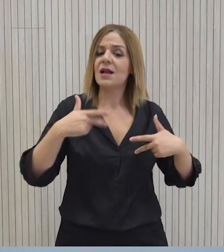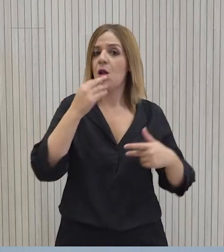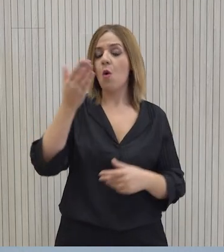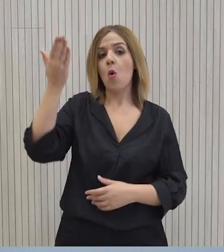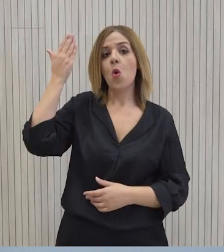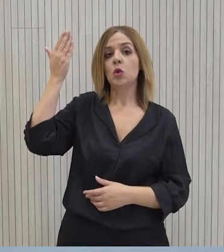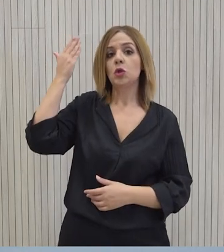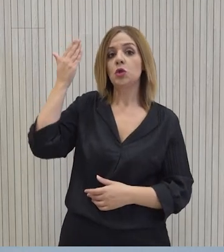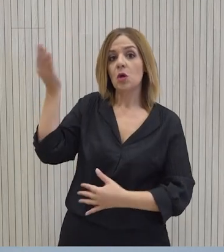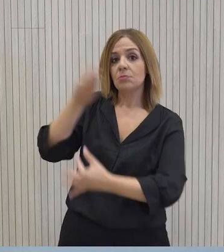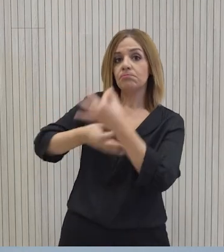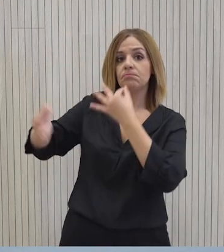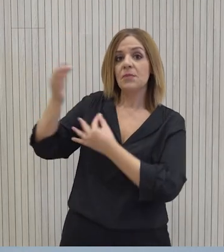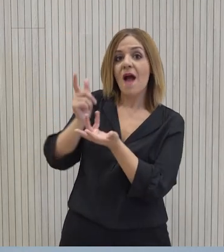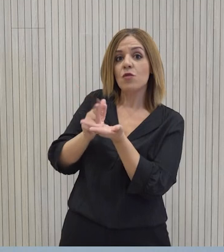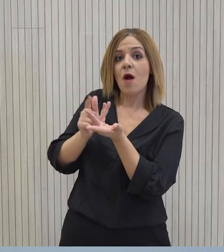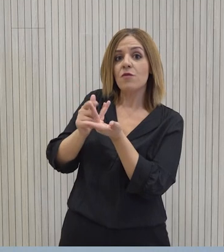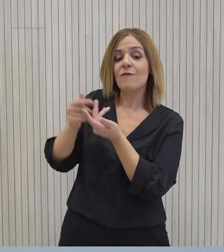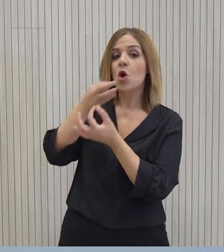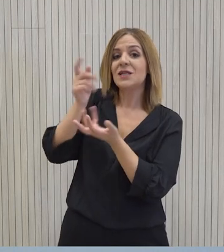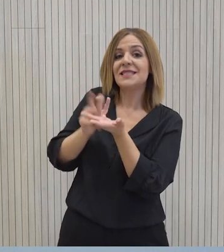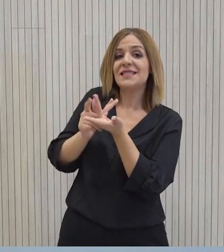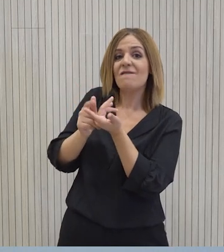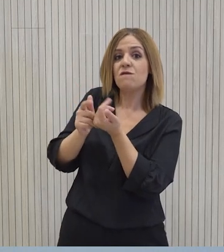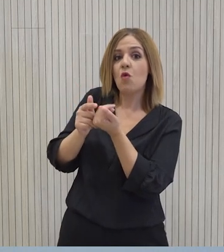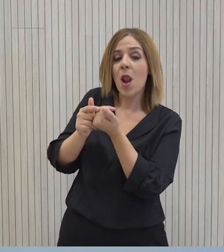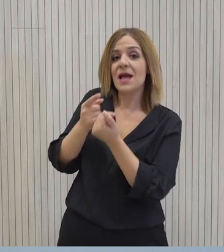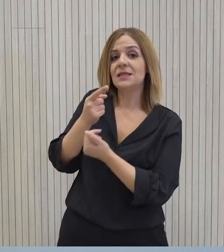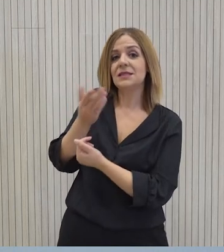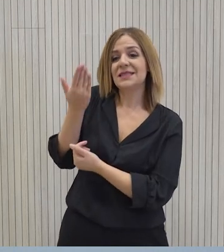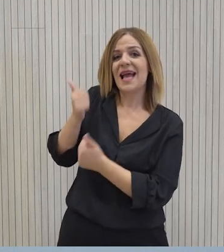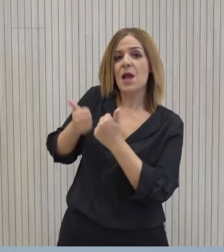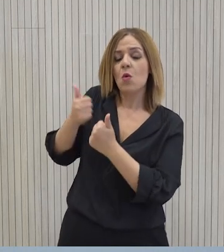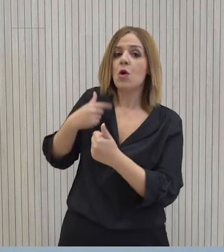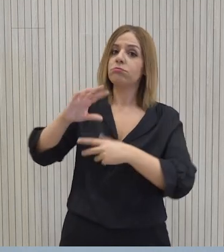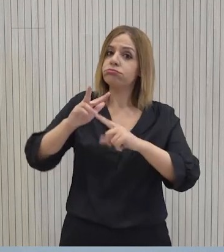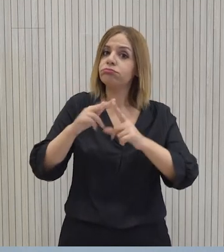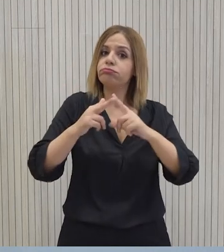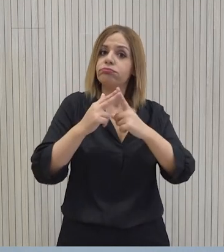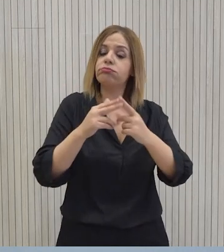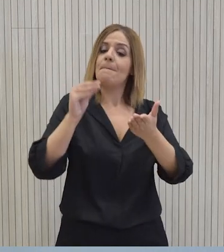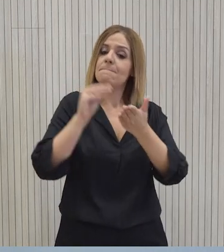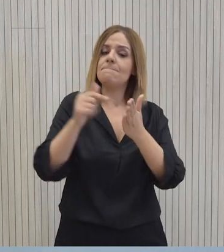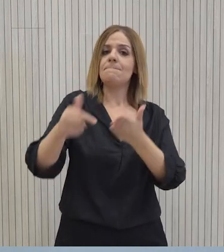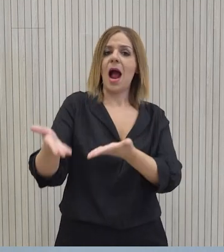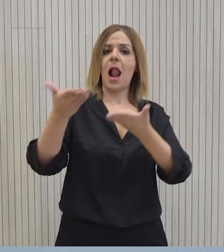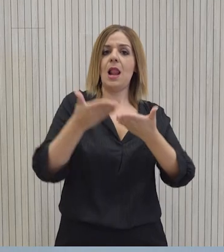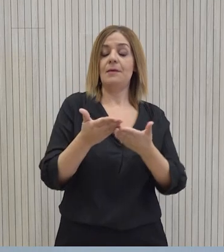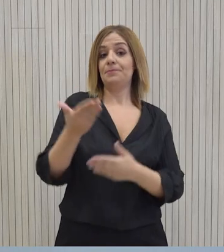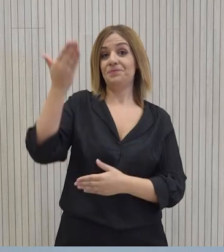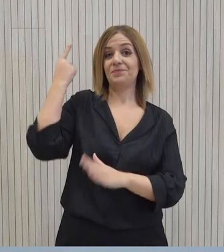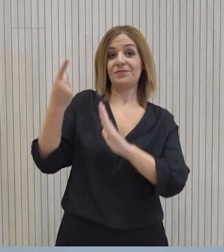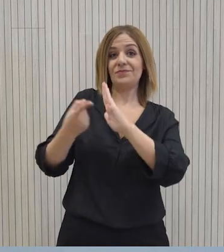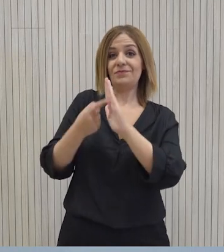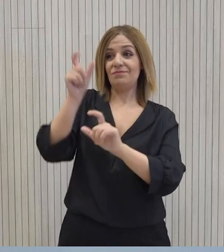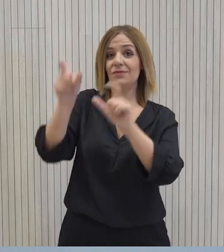ανατροφοδότησης που έλαβε σε παρόμοια εκδήλωση η οποία πραγματοποιήθηκε τον περασμένο Ιούνιο. Κατά την προηγούμενη συζήτηση οι